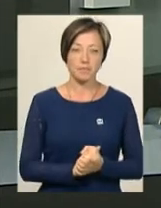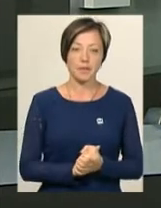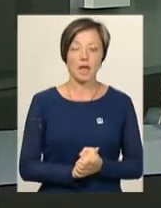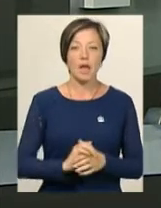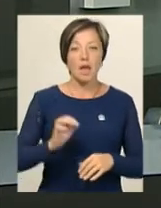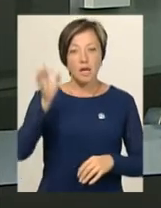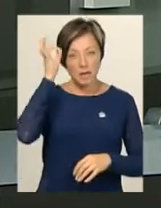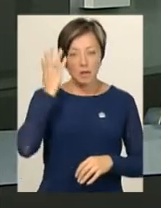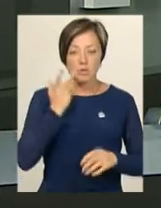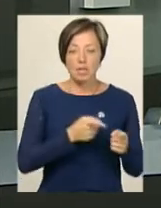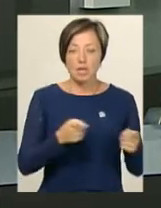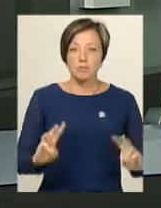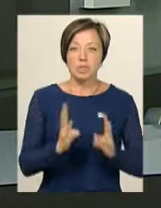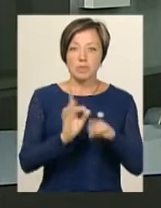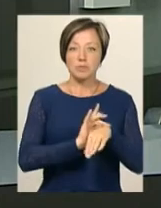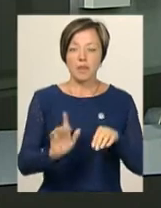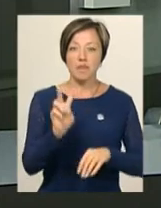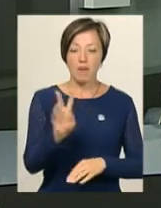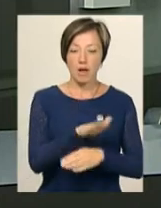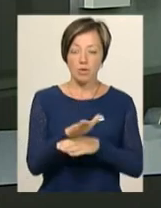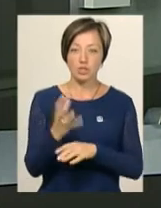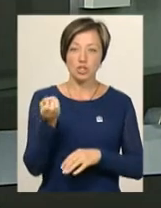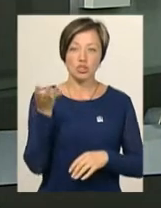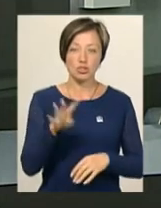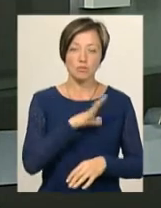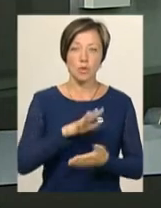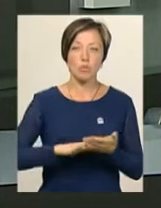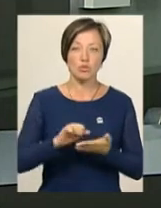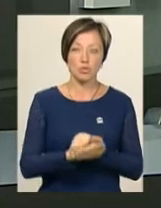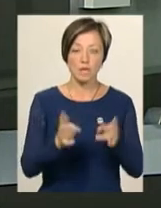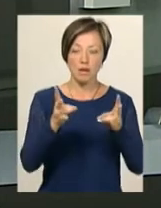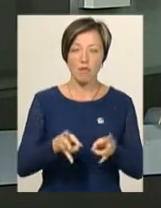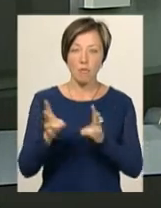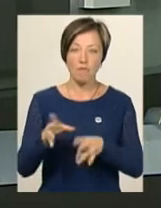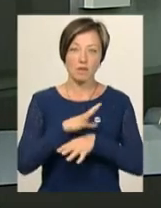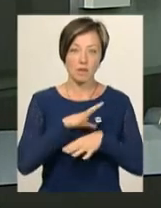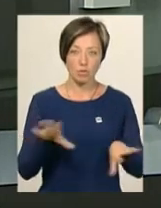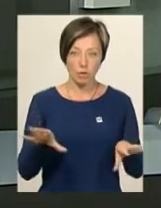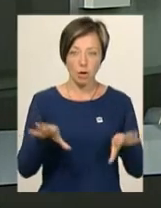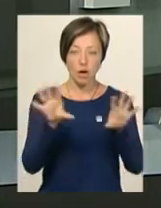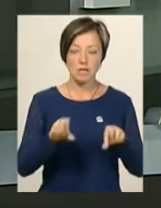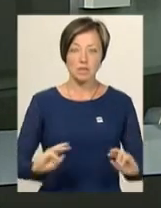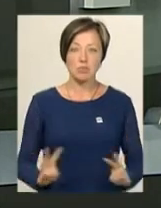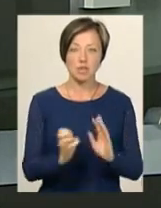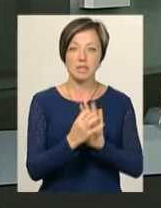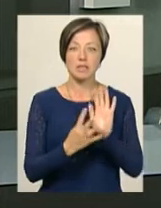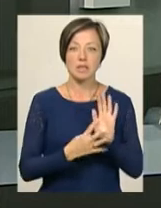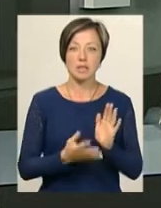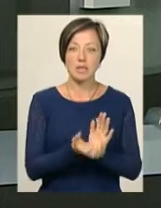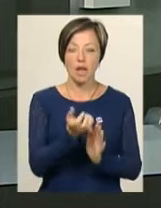Нагадаю, під час пожежі згоріли два кіоски, ще чотири були пошкоджені, травмованих не було. Гасили пожежу 19